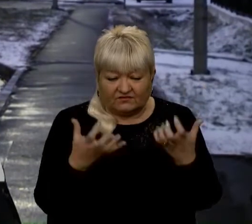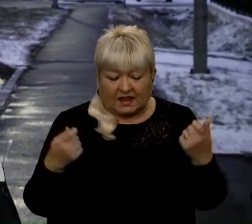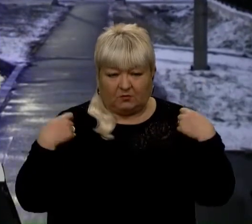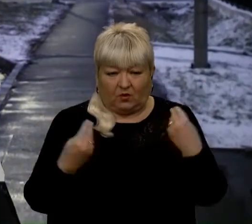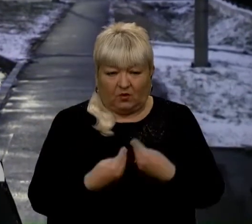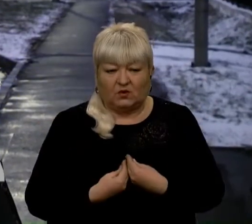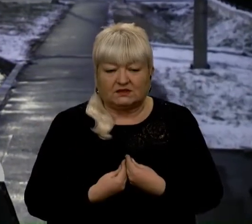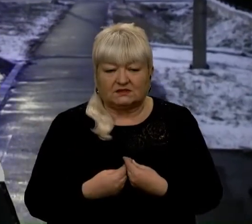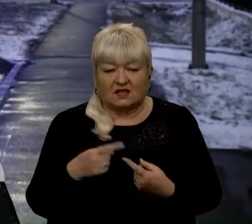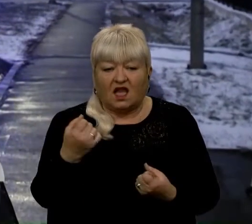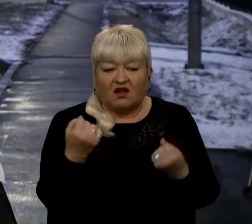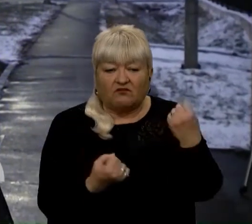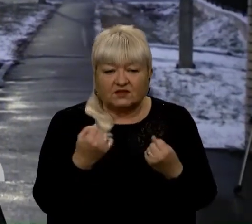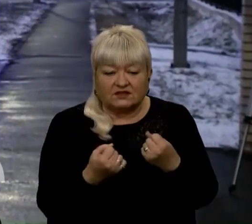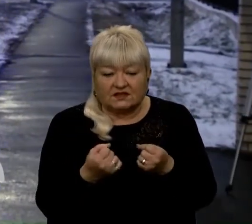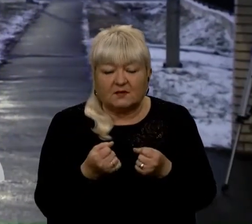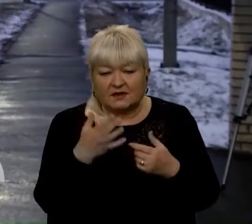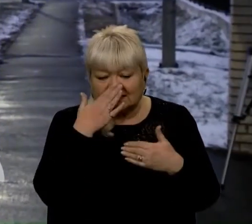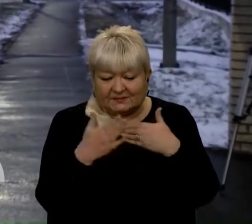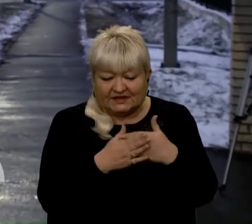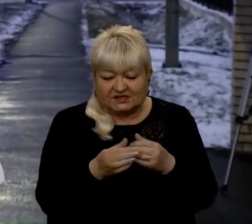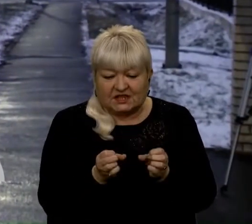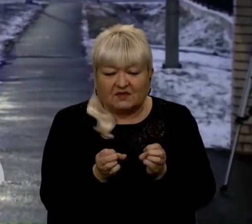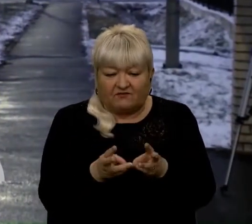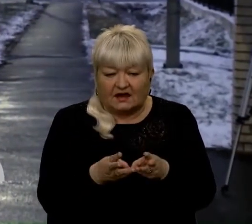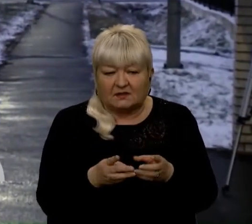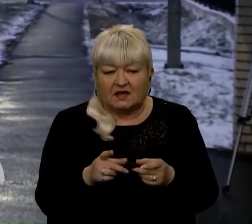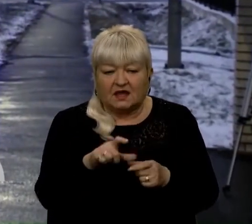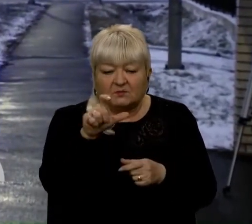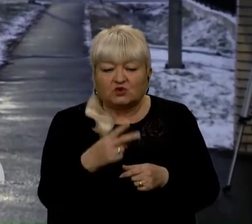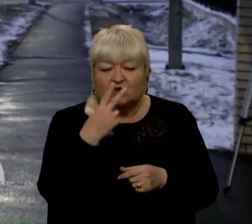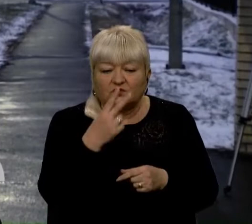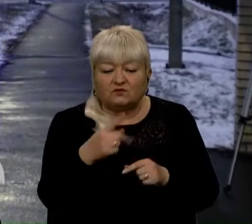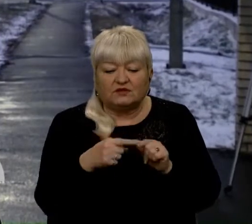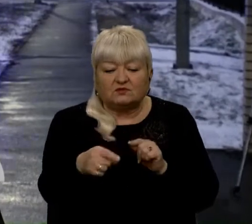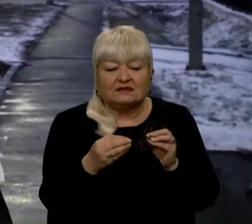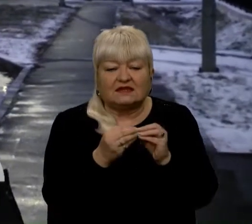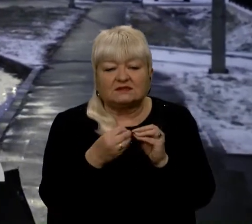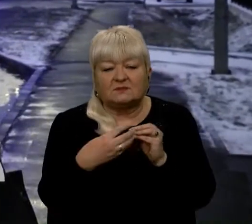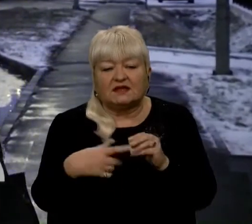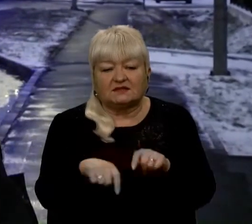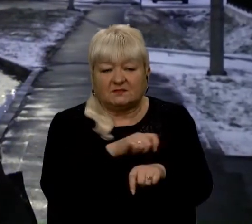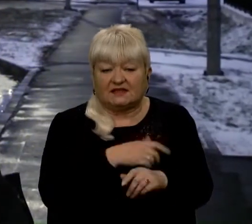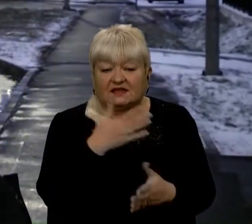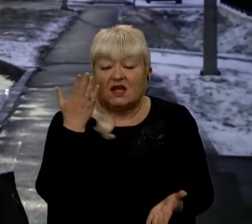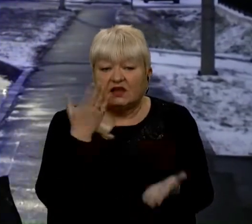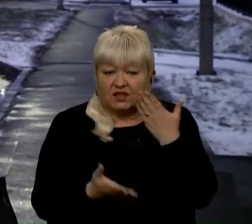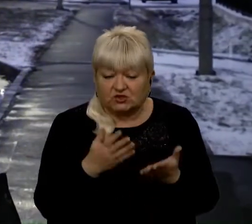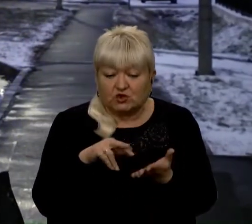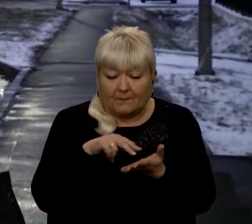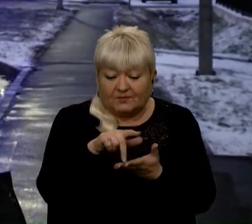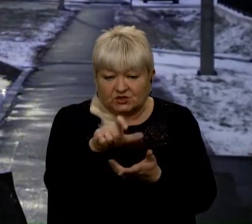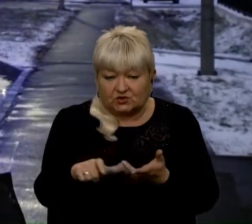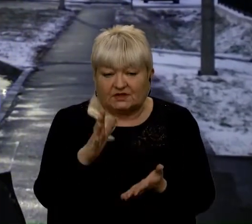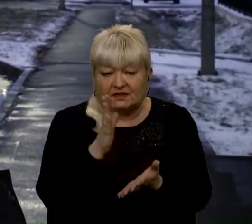то водієві з включеними ближеннями фарами, пішохода видно за 10-15 метрів. Якщо пішохід має на